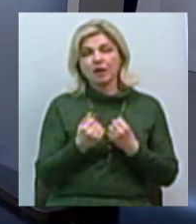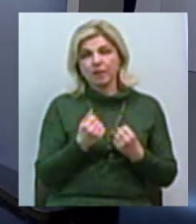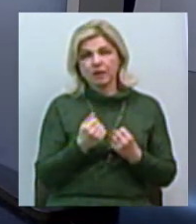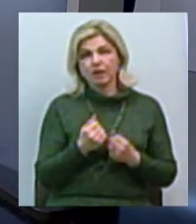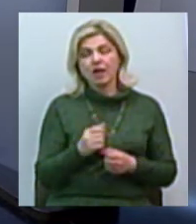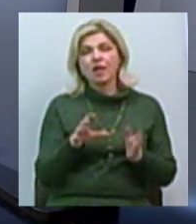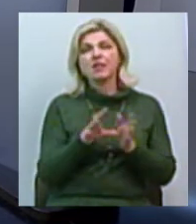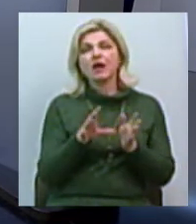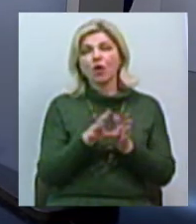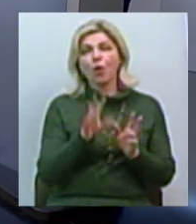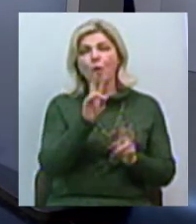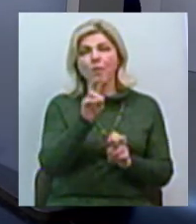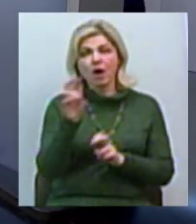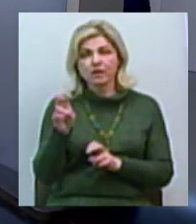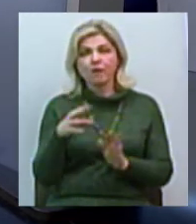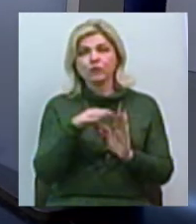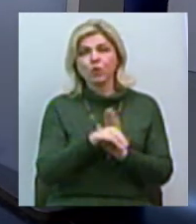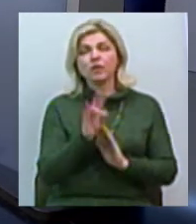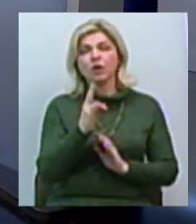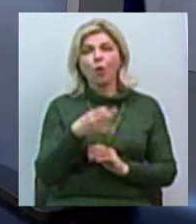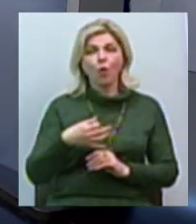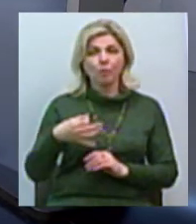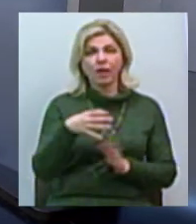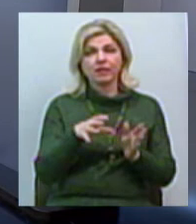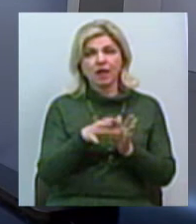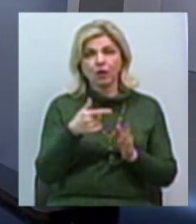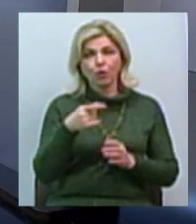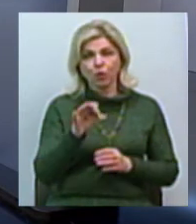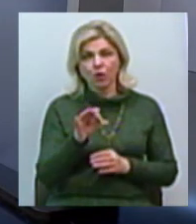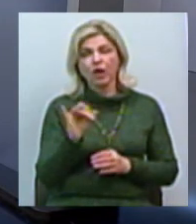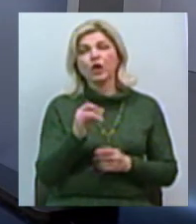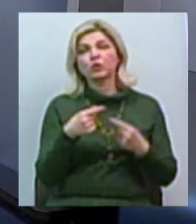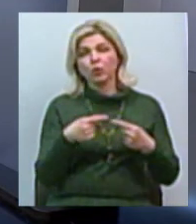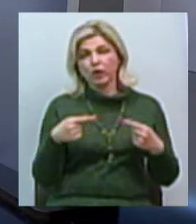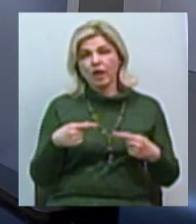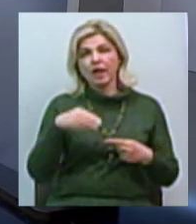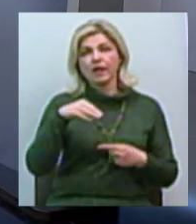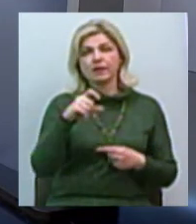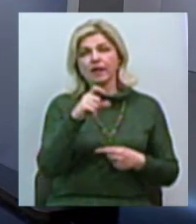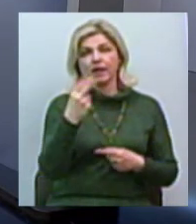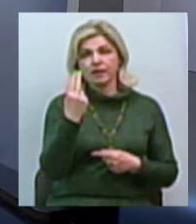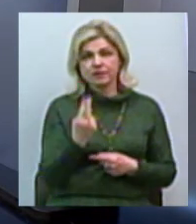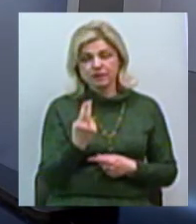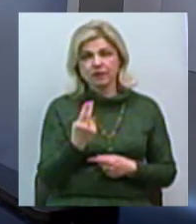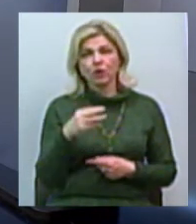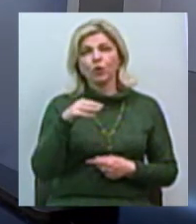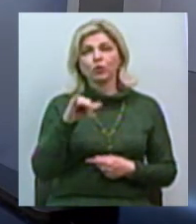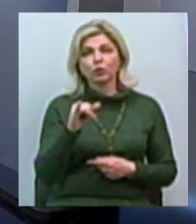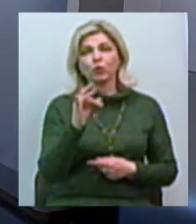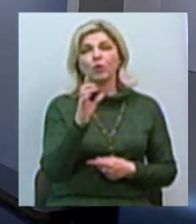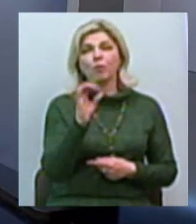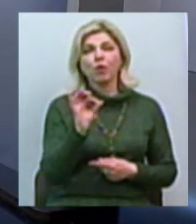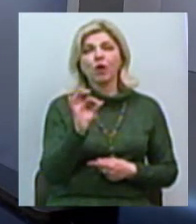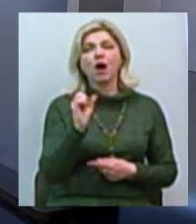енергетичні компанії, в тому числі Миколаїв Обленерго, ще кілька обленерго, також ТЕЦ, Турбоатом компанія,